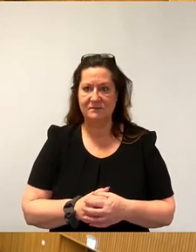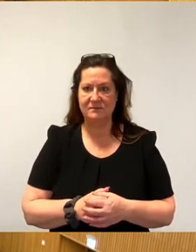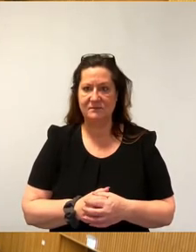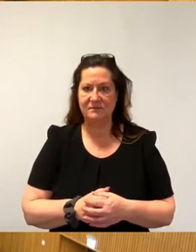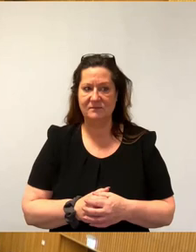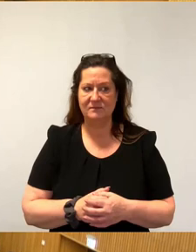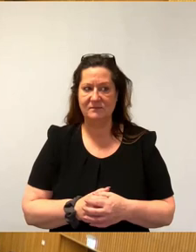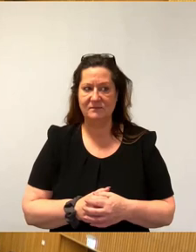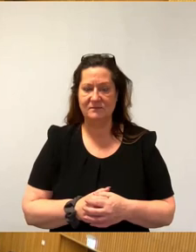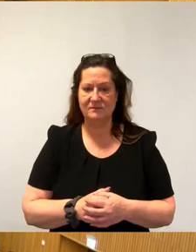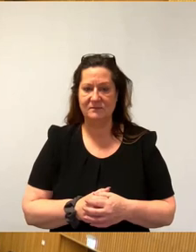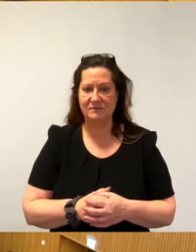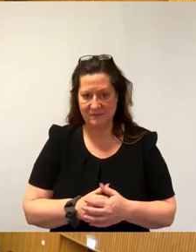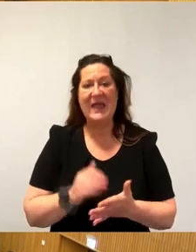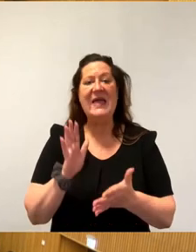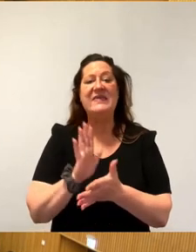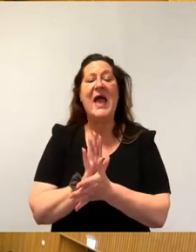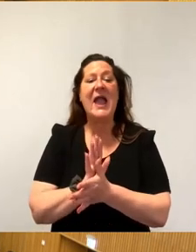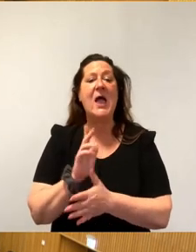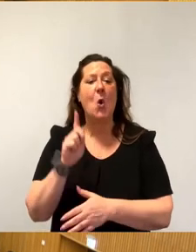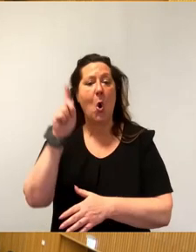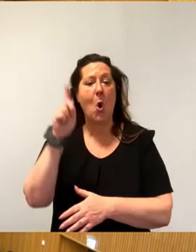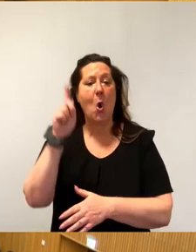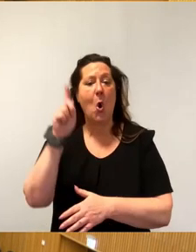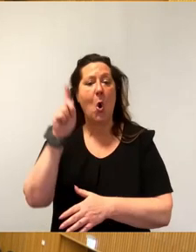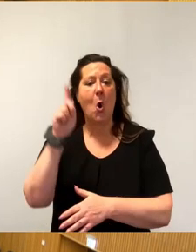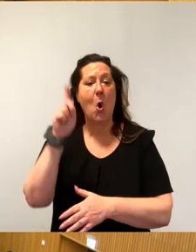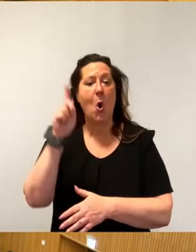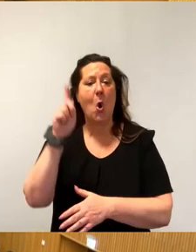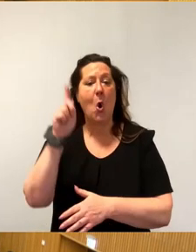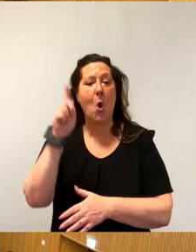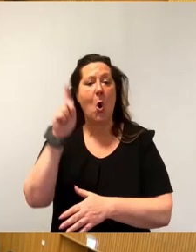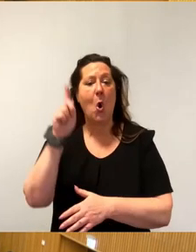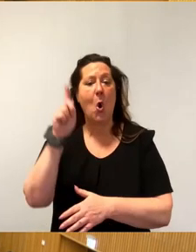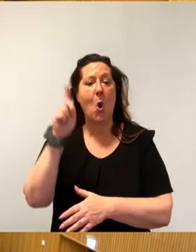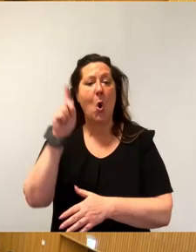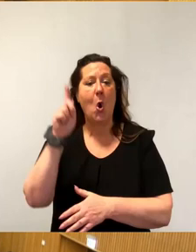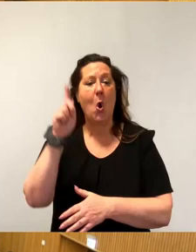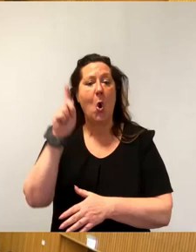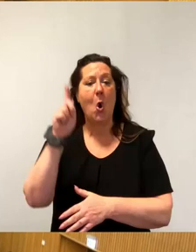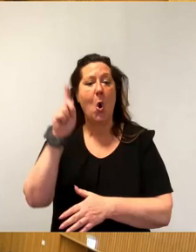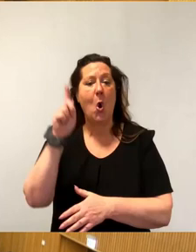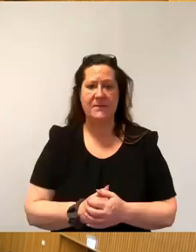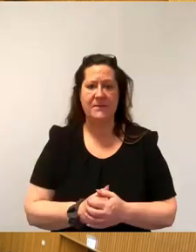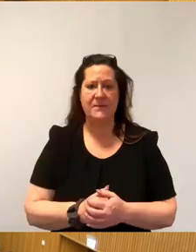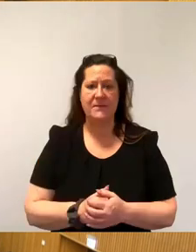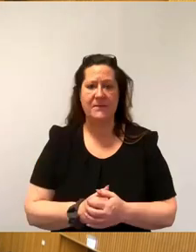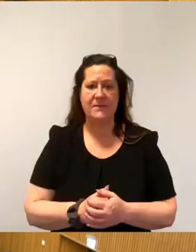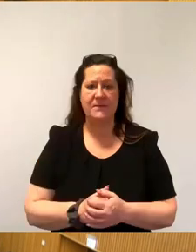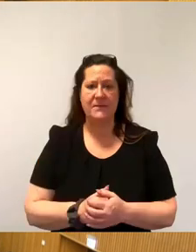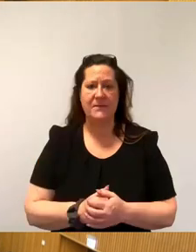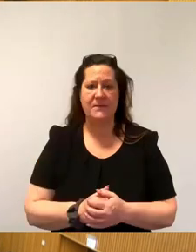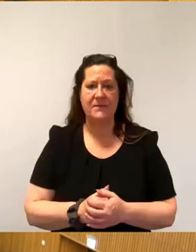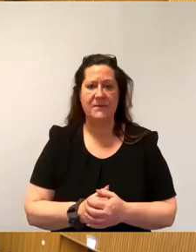Sehr geehrter Herr Oberbürgermeister, sehr geehrte Damen und Herren Stadträte, liebe Bürgerinnen und Bürger. Liebe Frau Dr.